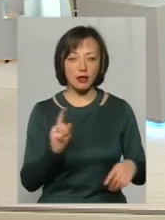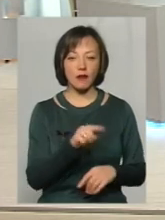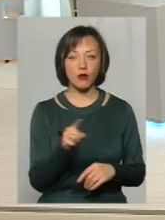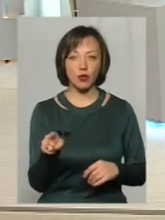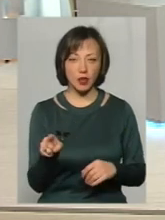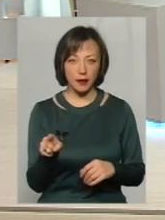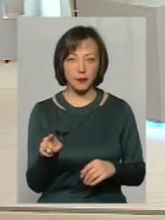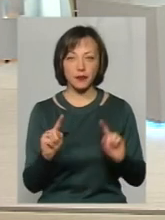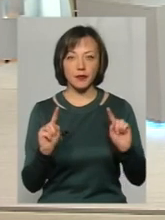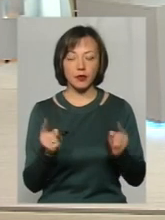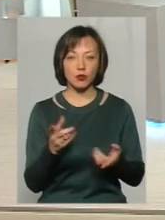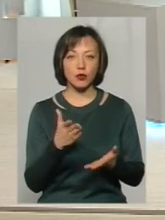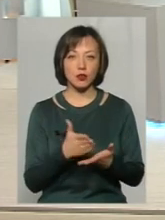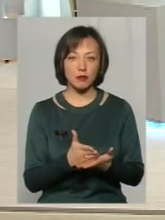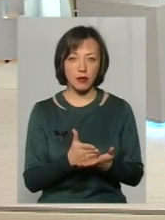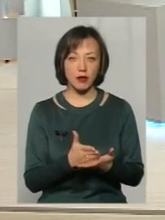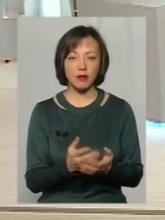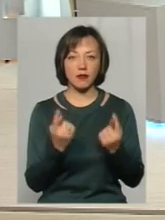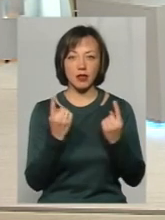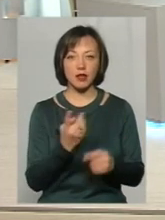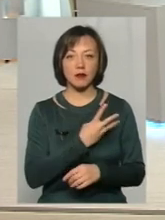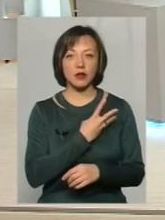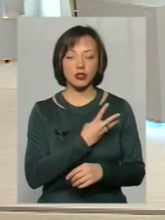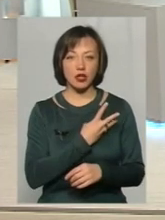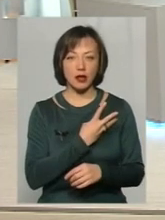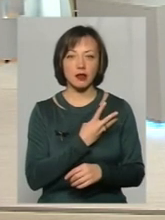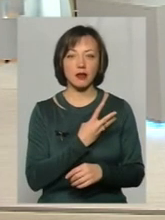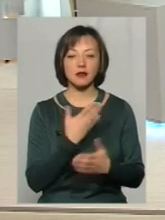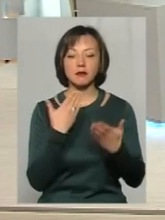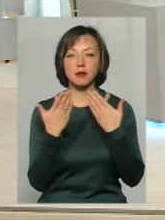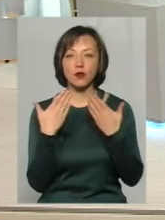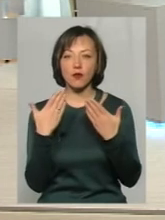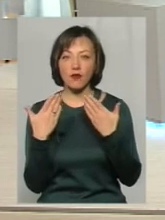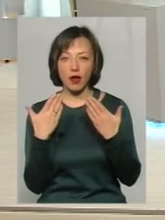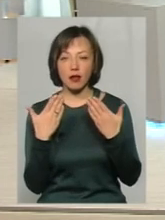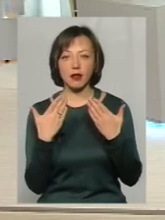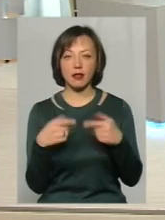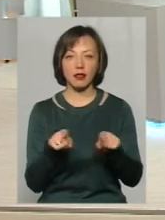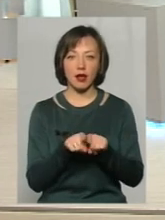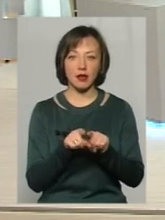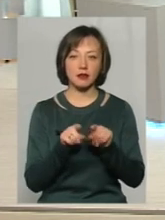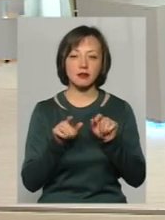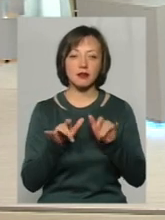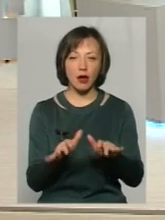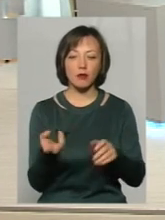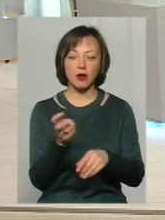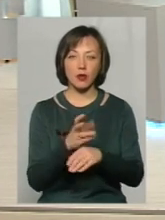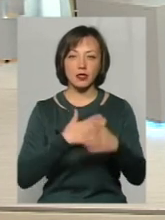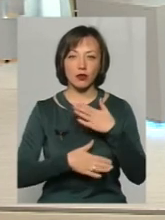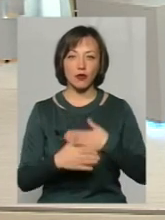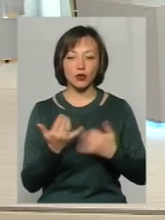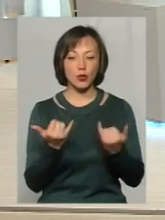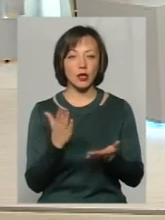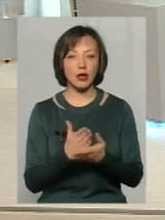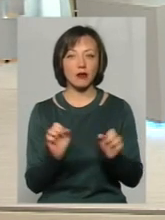дуже мають велике бажання спілкування на таких заходах, приходять із задоволенням. Сьогодні є